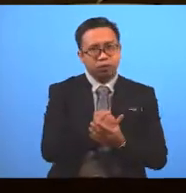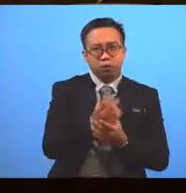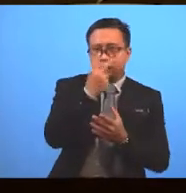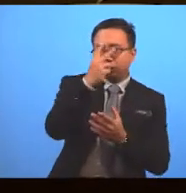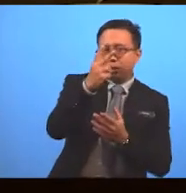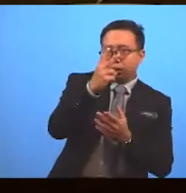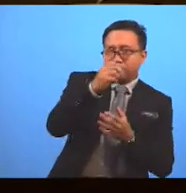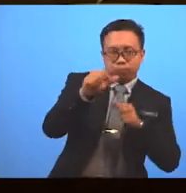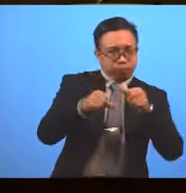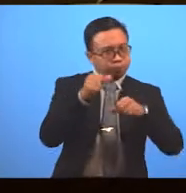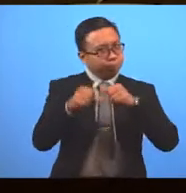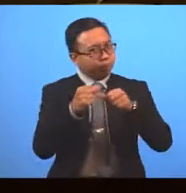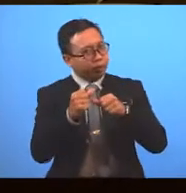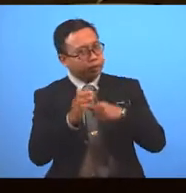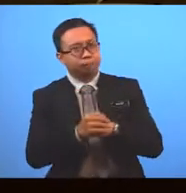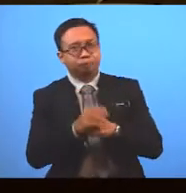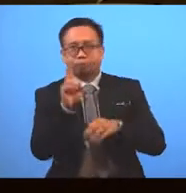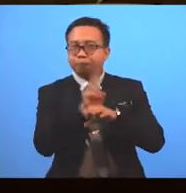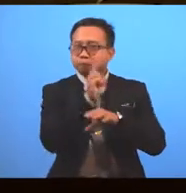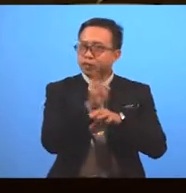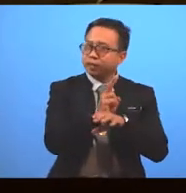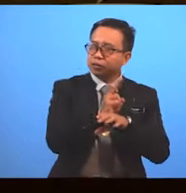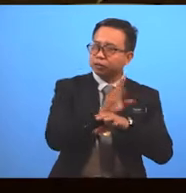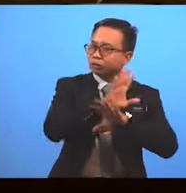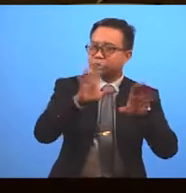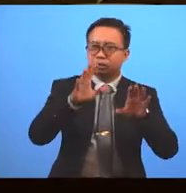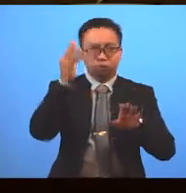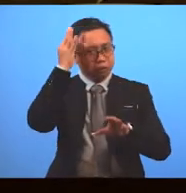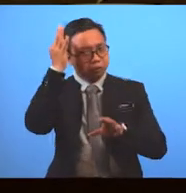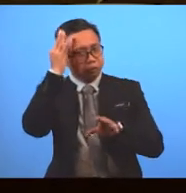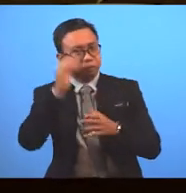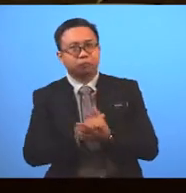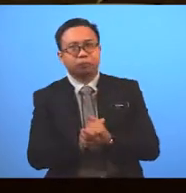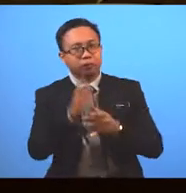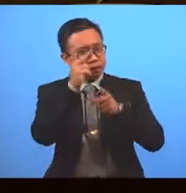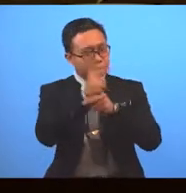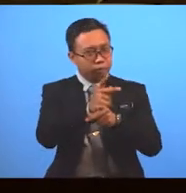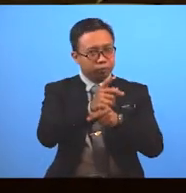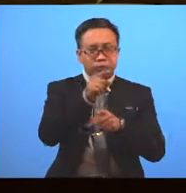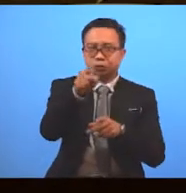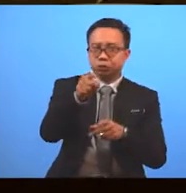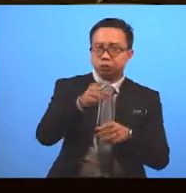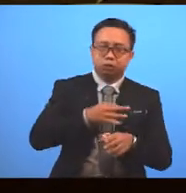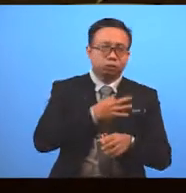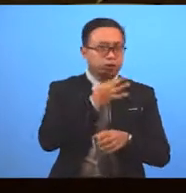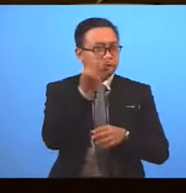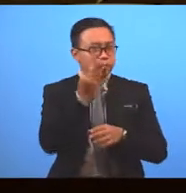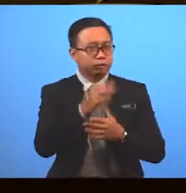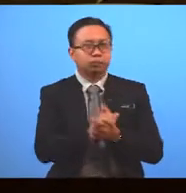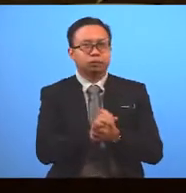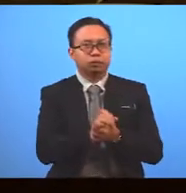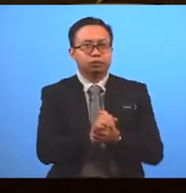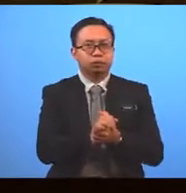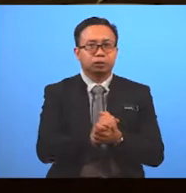fiction films Because they are usually unpredictable Keep you interested And give you an